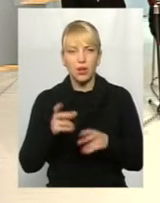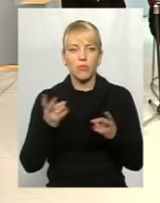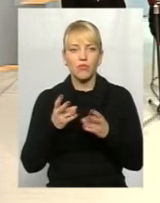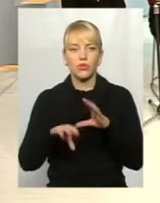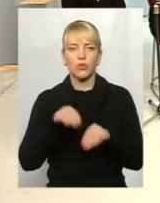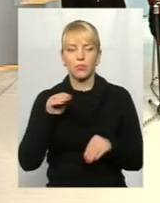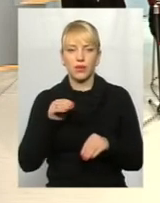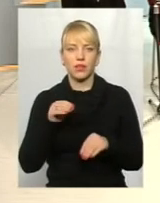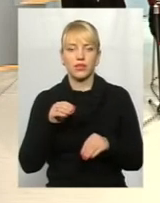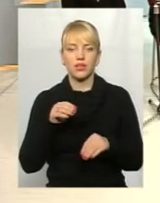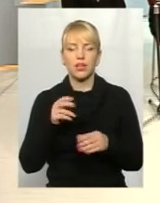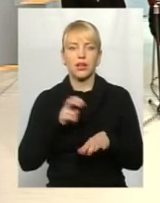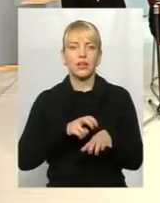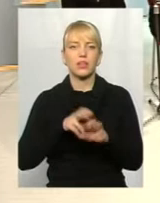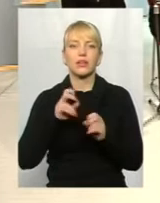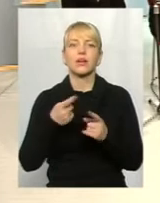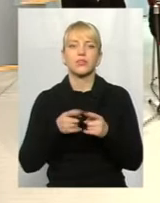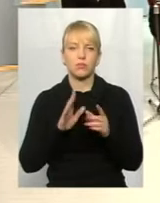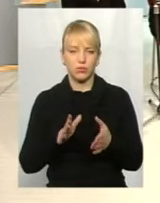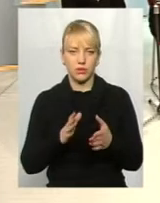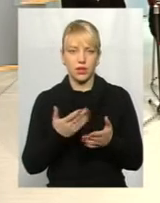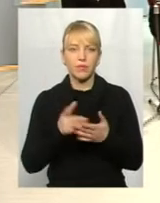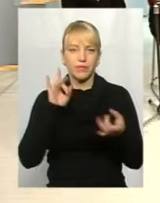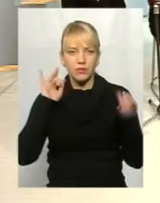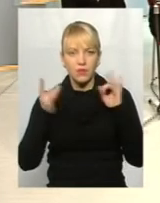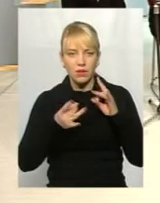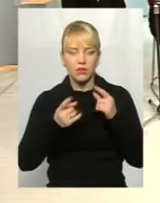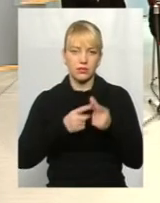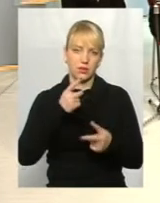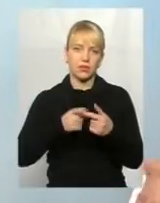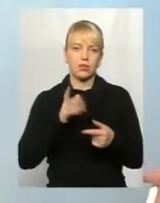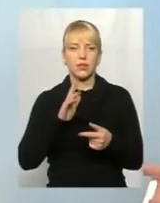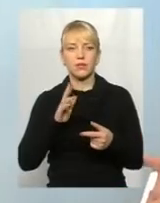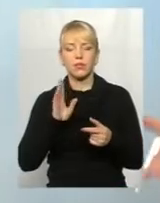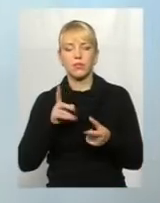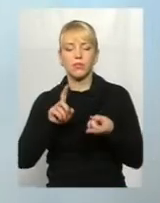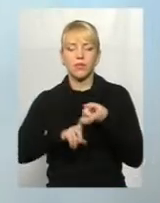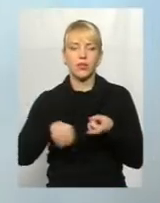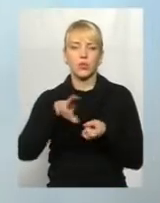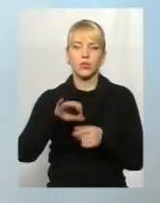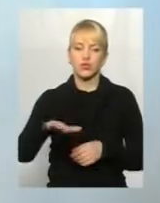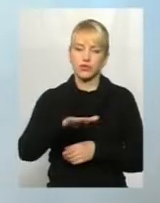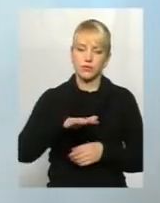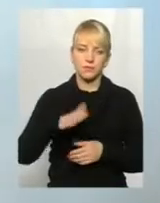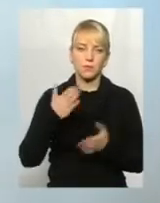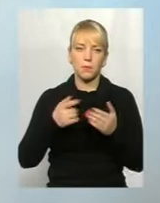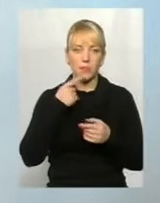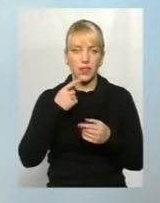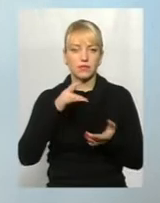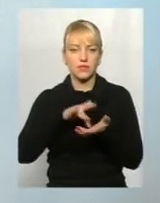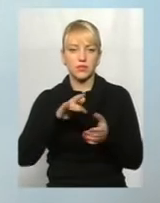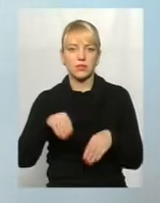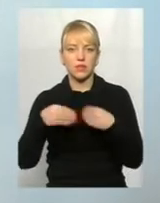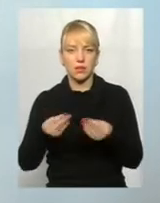сарафане радіо, як називають. Це буде прив'язка все-таки до території. Якщо ми говоримо, що центри надання